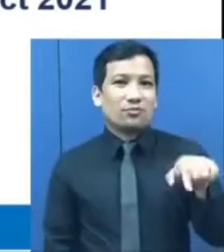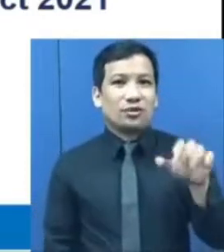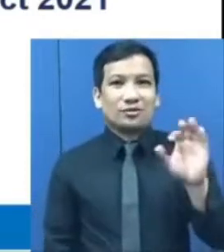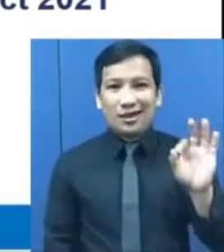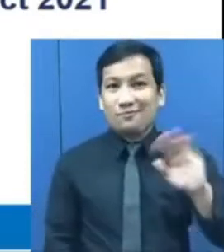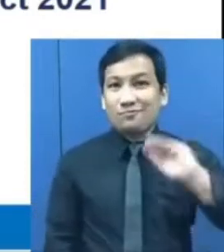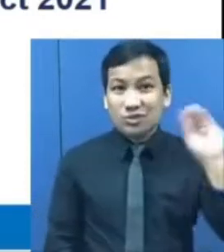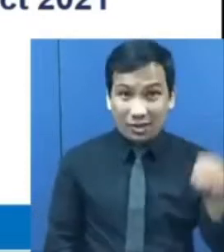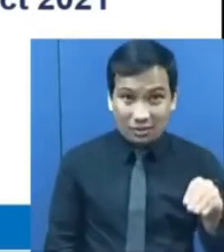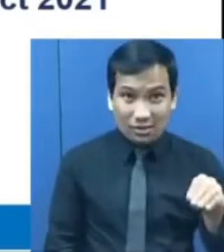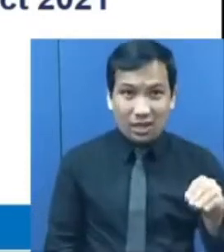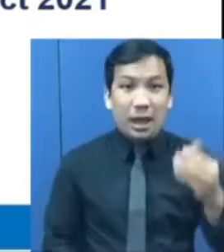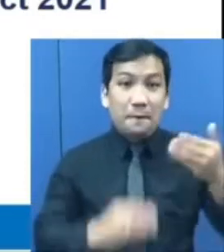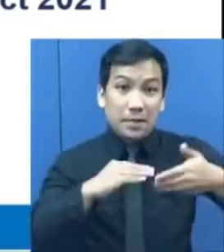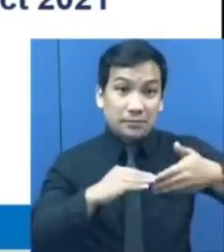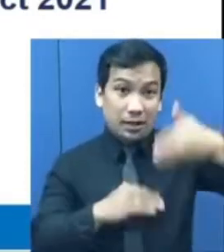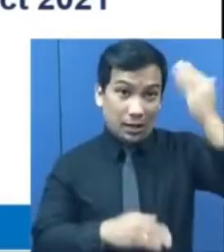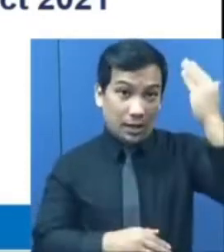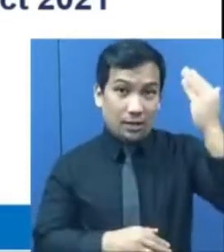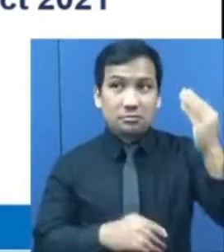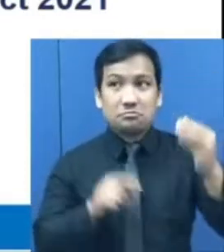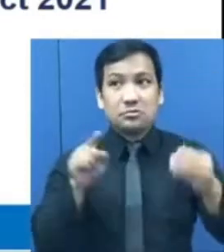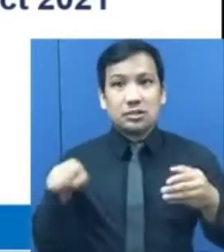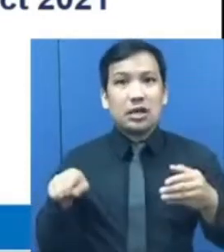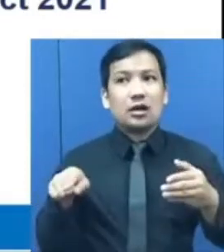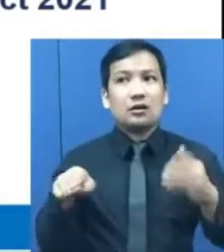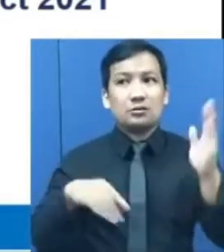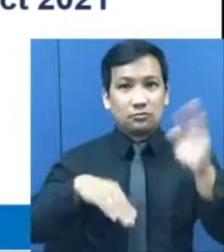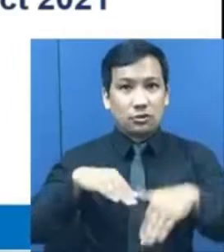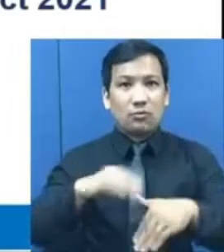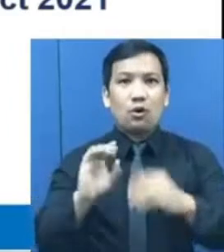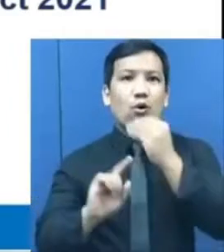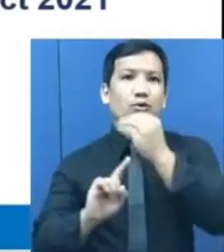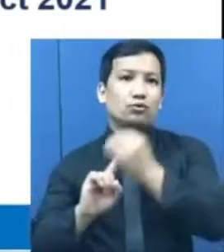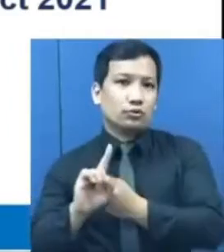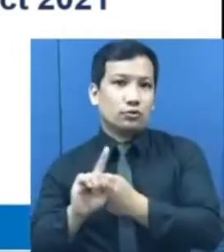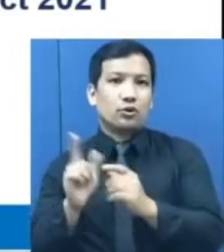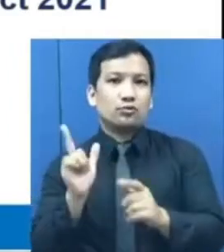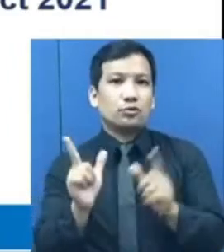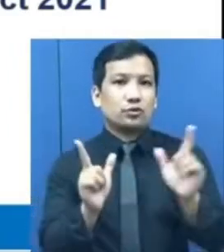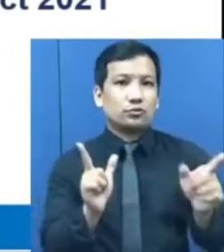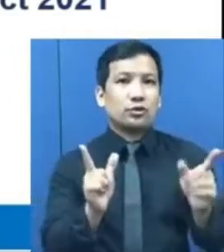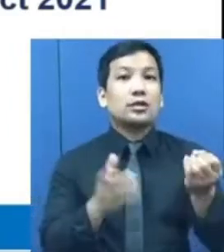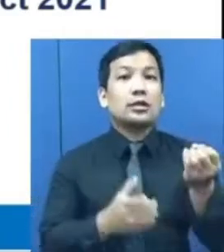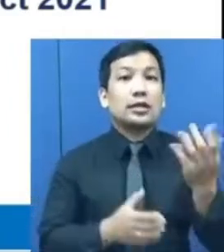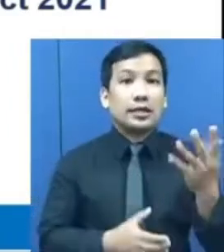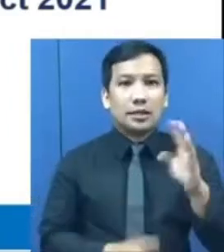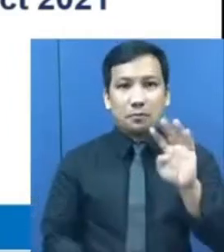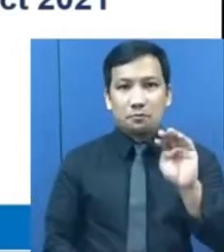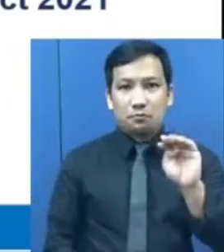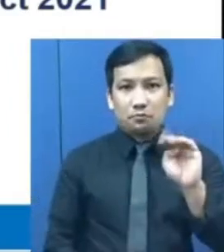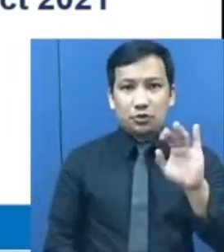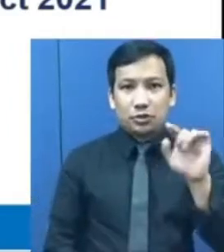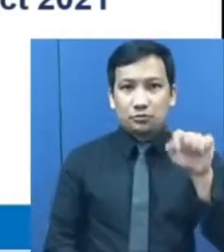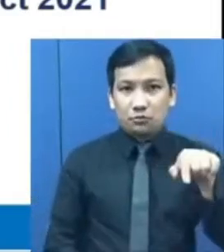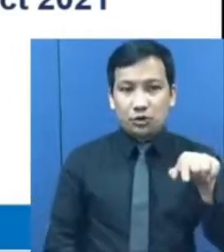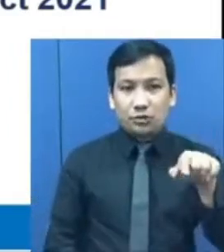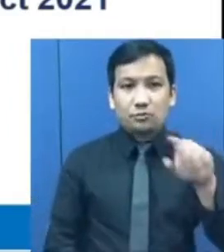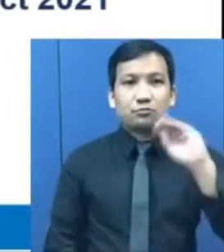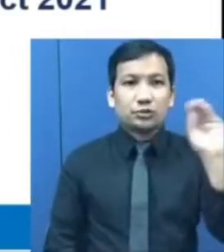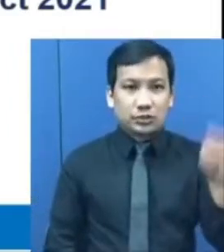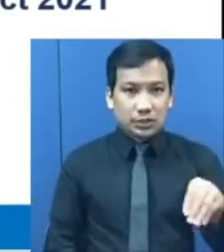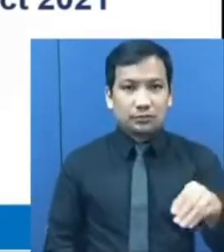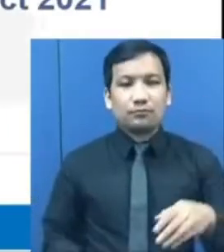at mas mataas naman kumpara sa Oktober 2020 na nasa 14,4%.